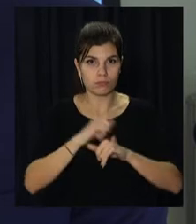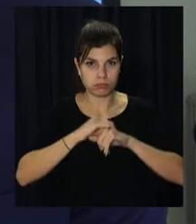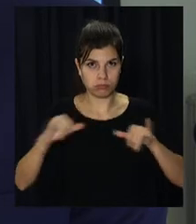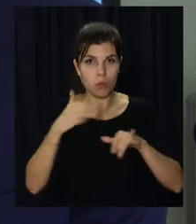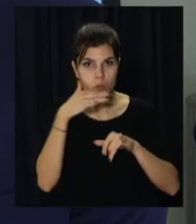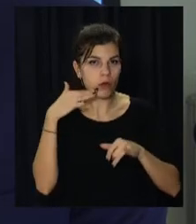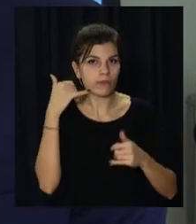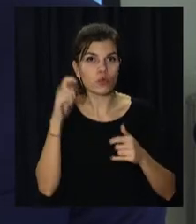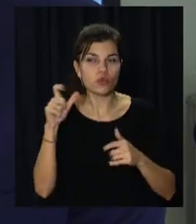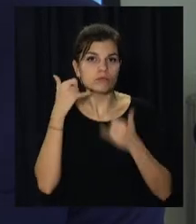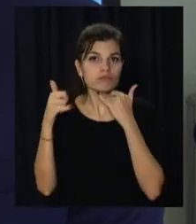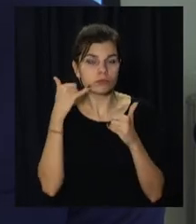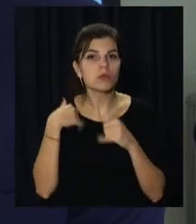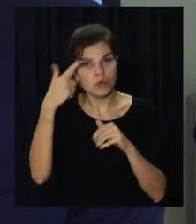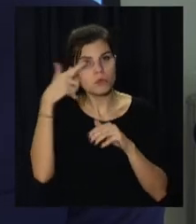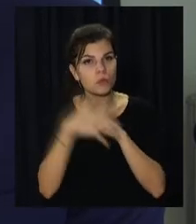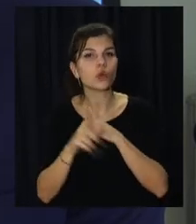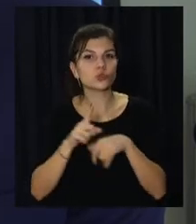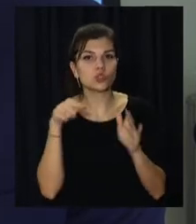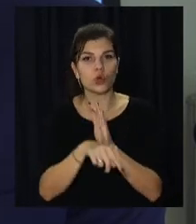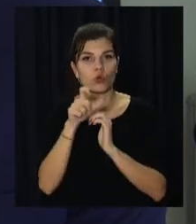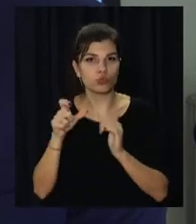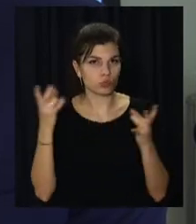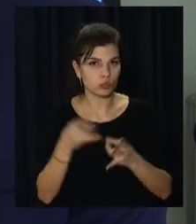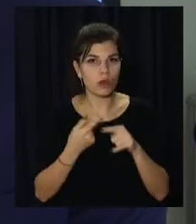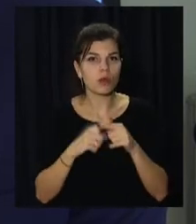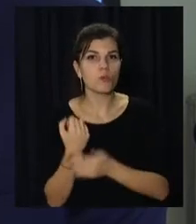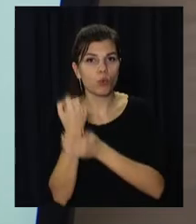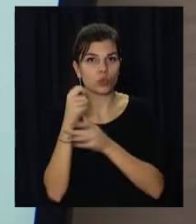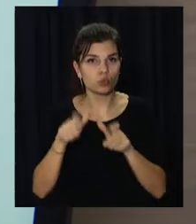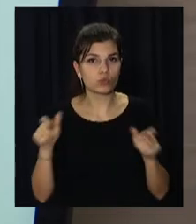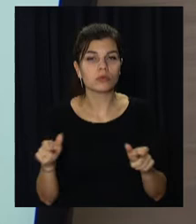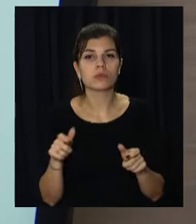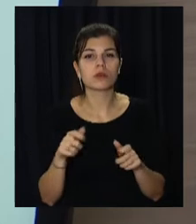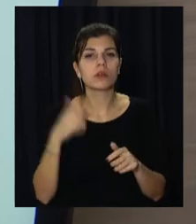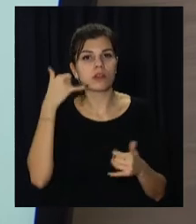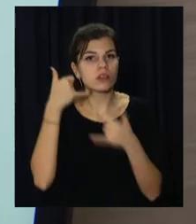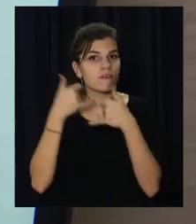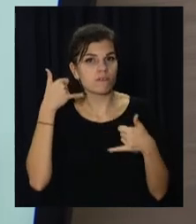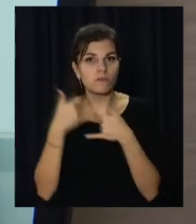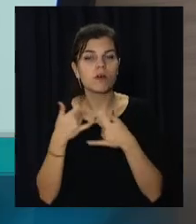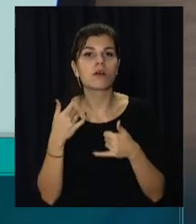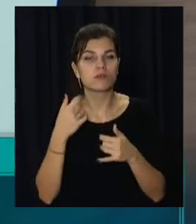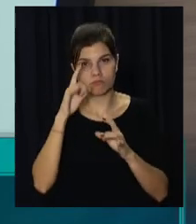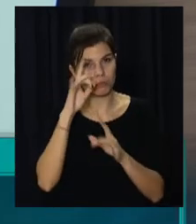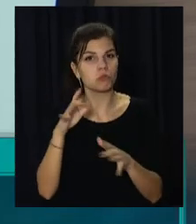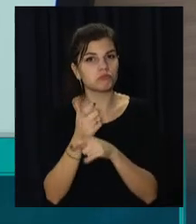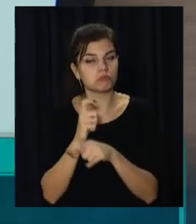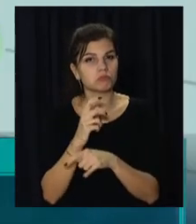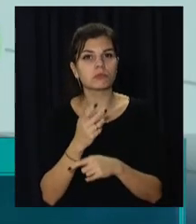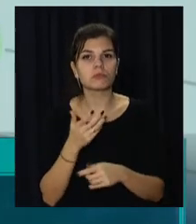телефонну лінію, тобто це єдиний такий зручний для запам'ятування номер. Легкий для запам'ятування номер